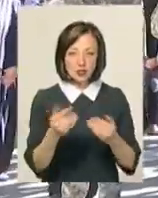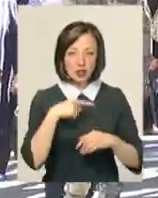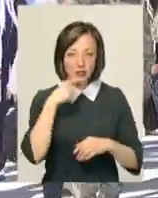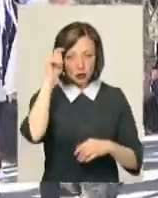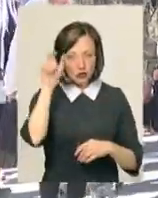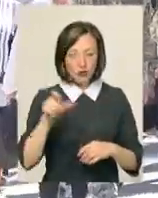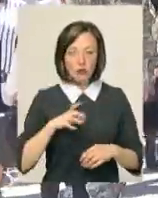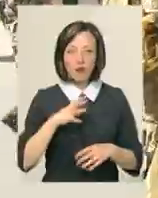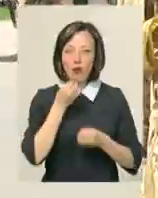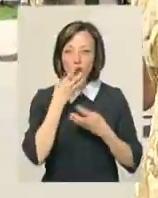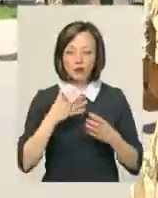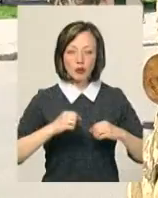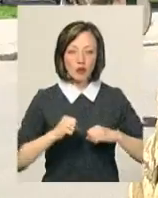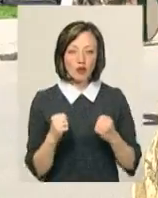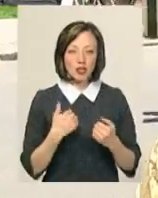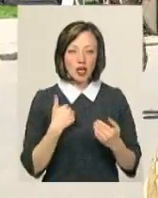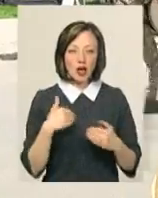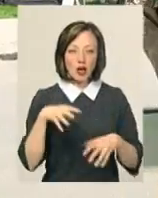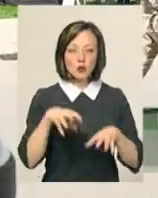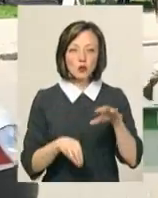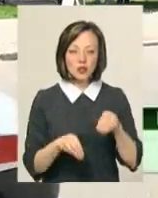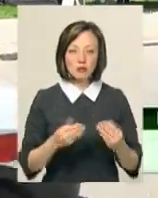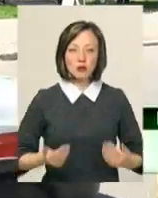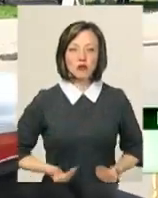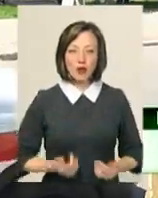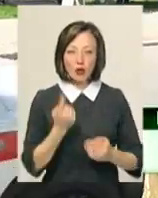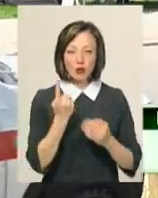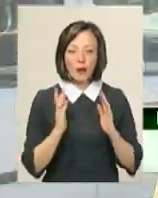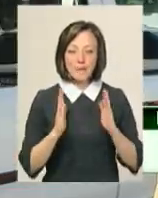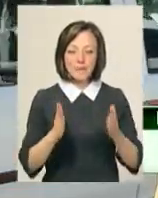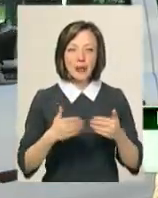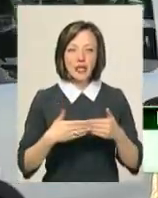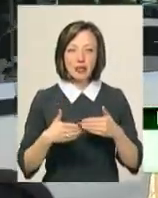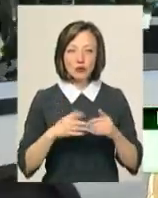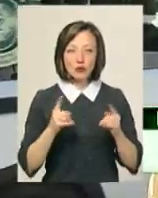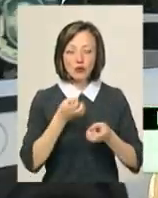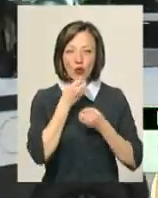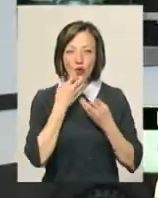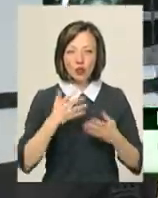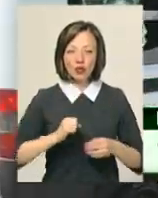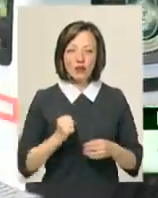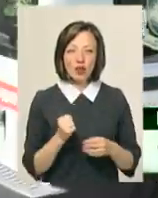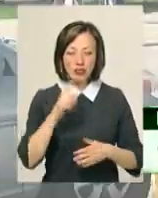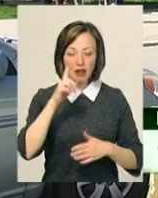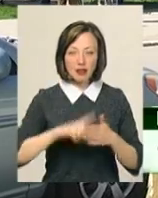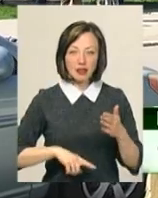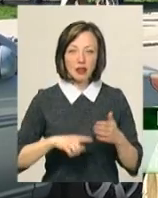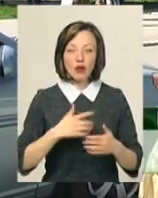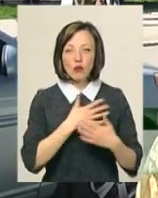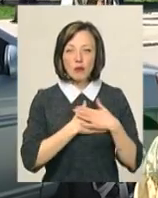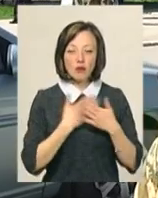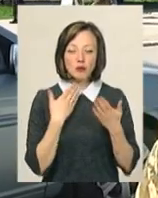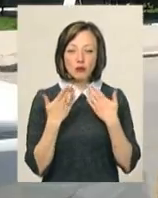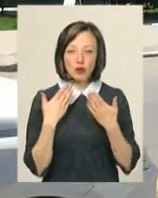чоловік був хорошим товаришем. Я сусід з Павлом, проживали в одному під'їзді, дуже був хороший товариш, надійний, любив